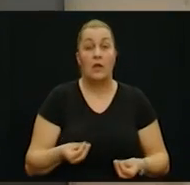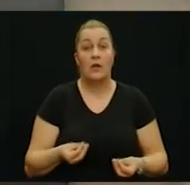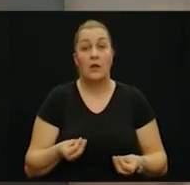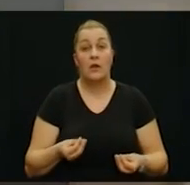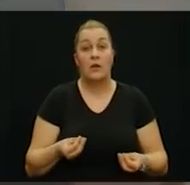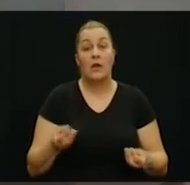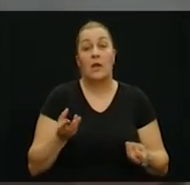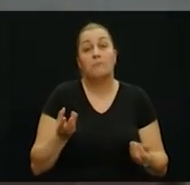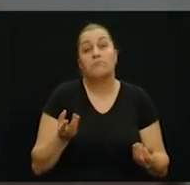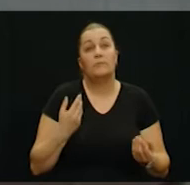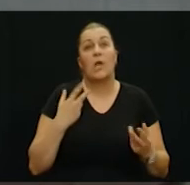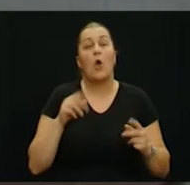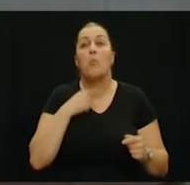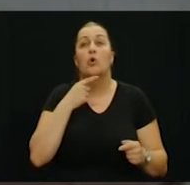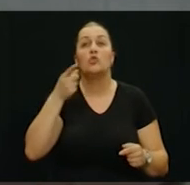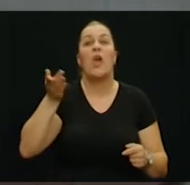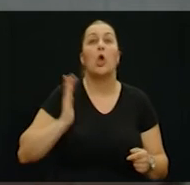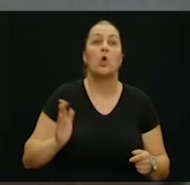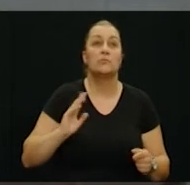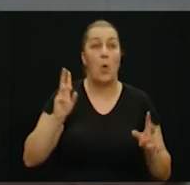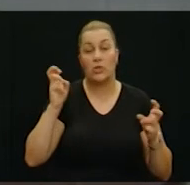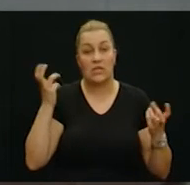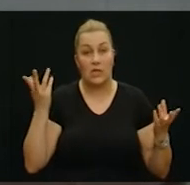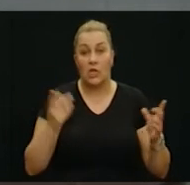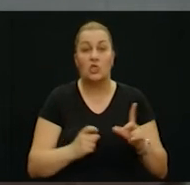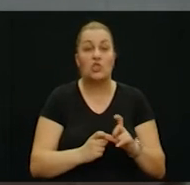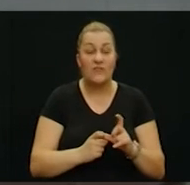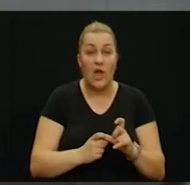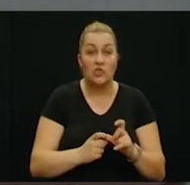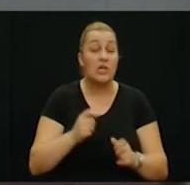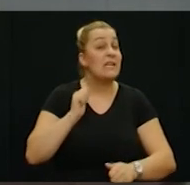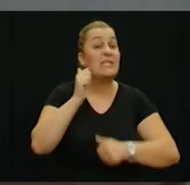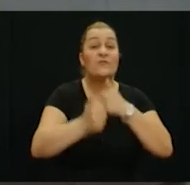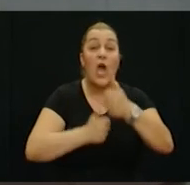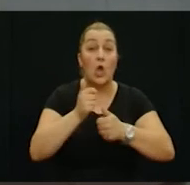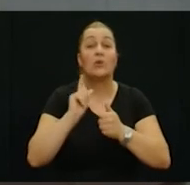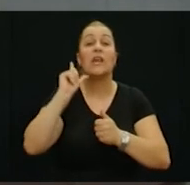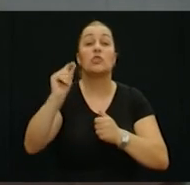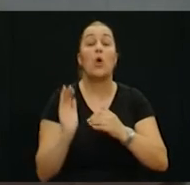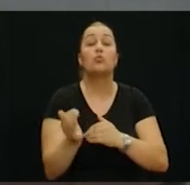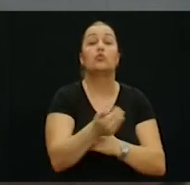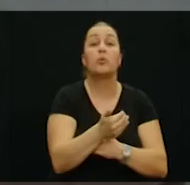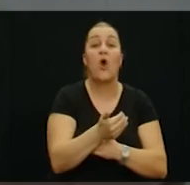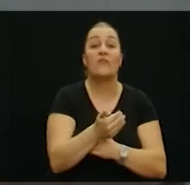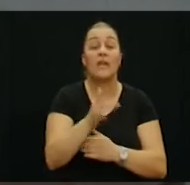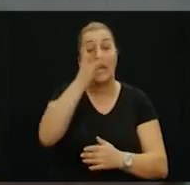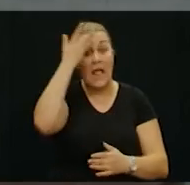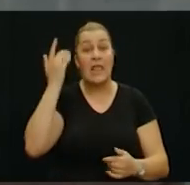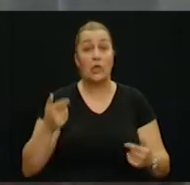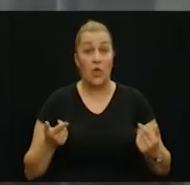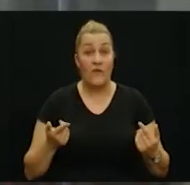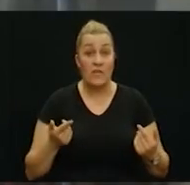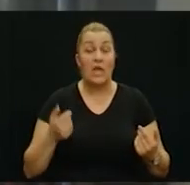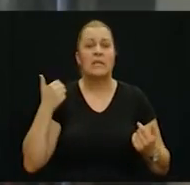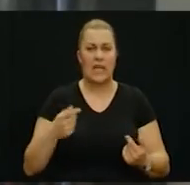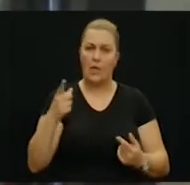gospodin ako ga mogu uopće nazvati gospodinom Šlivančanin je svake godine išao u Dubrovnik zamislite na ljetovanje i sad